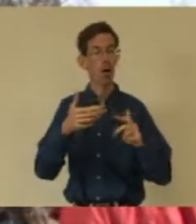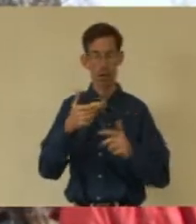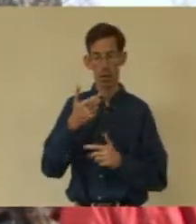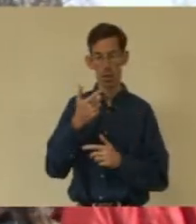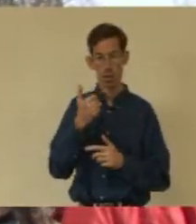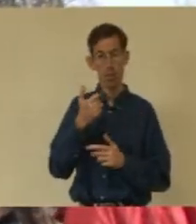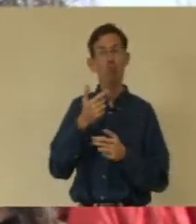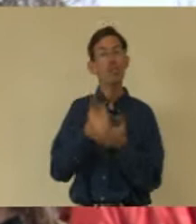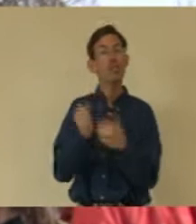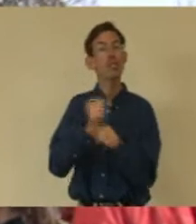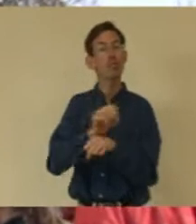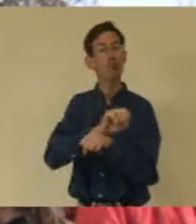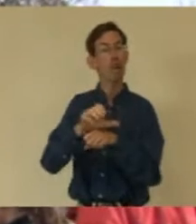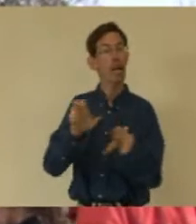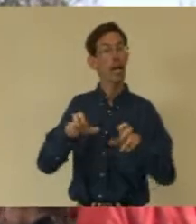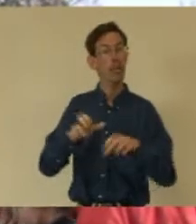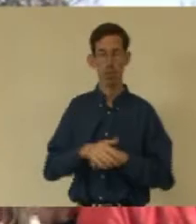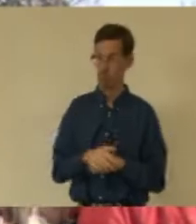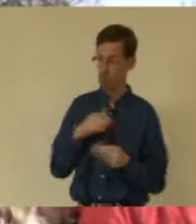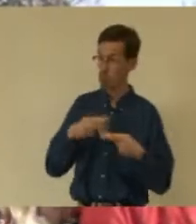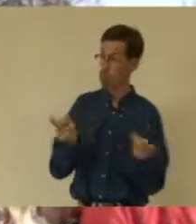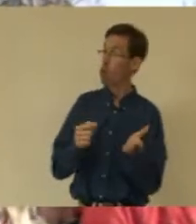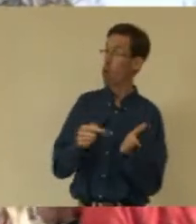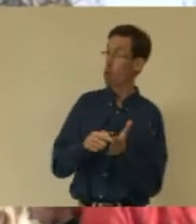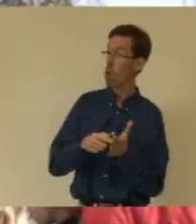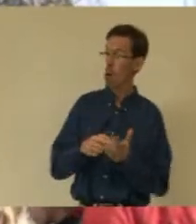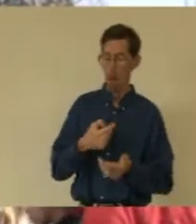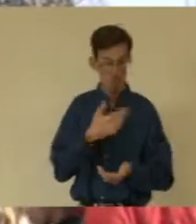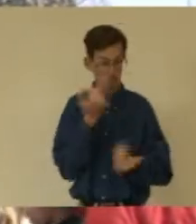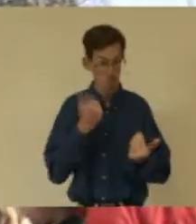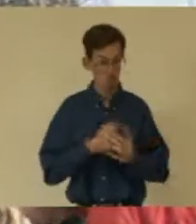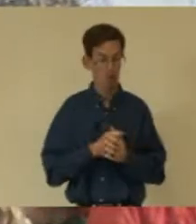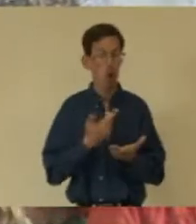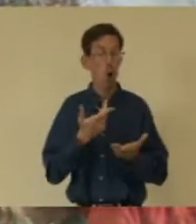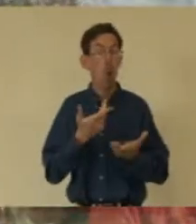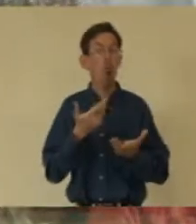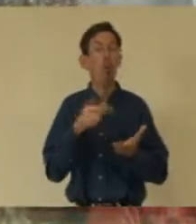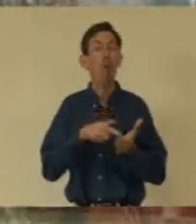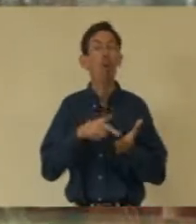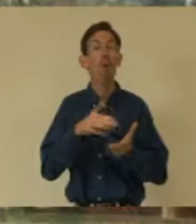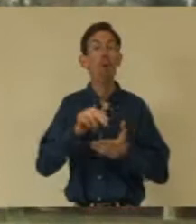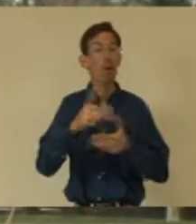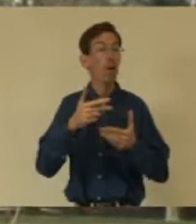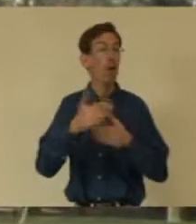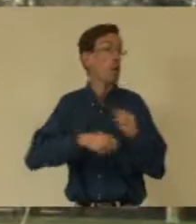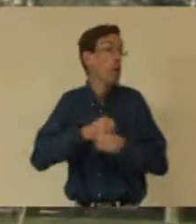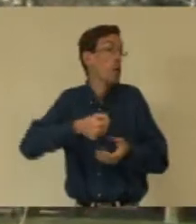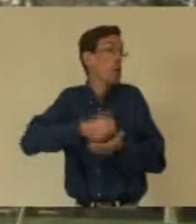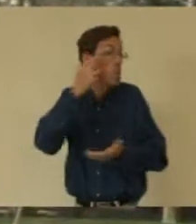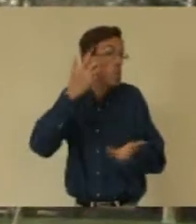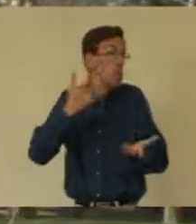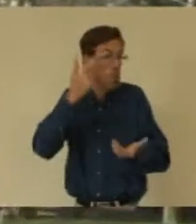un journal télévisé avec. Et il sera plus diffusé quand, ce journal ? Je ne pas. À la fin de l'année, si on peut.